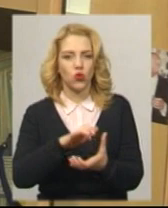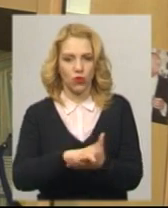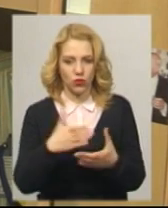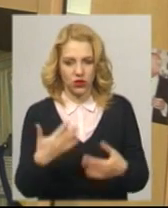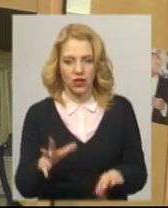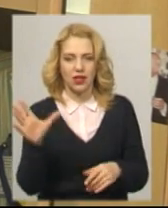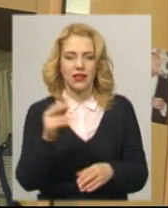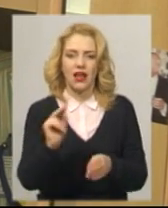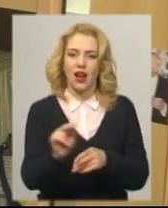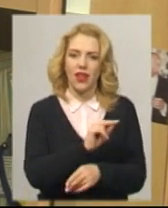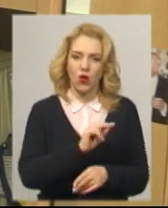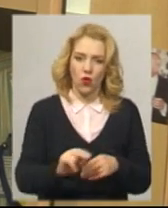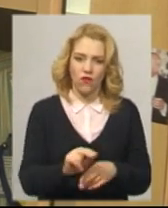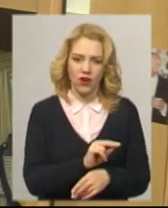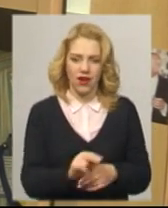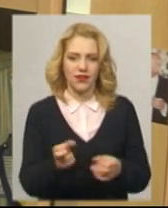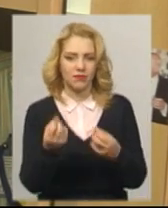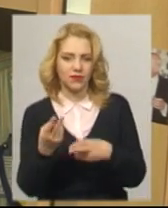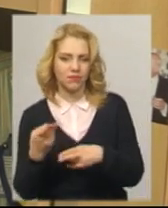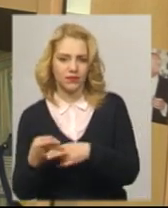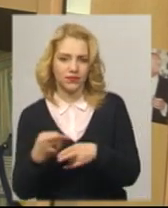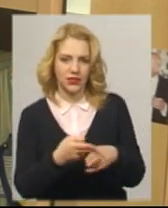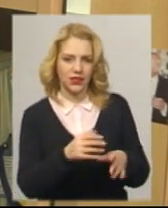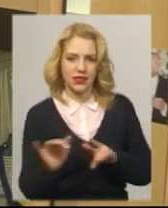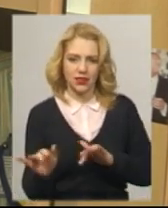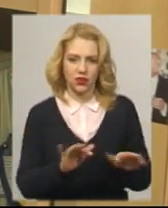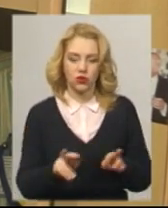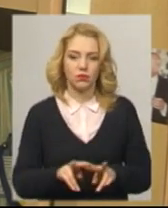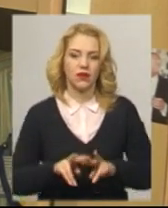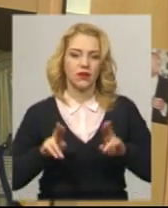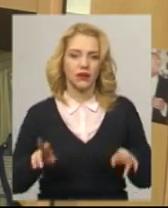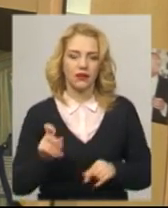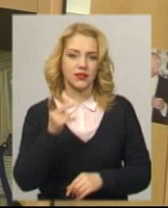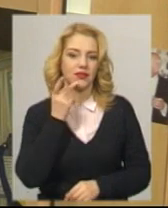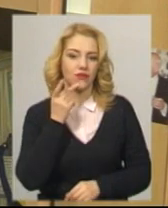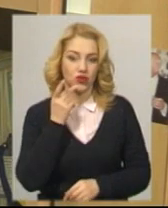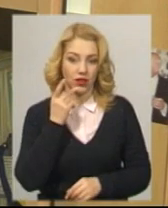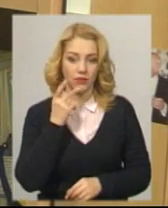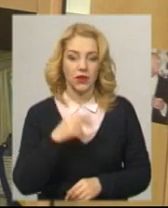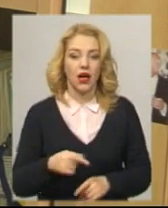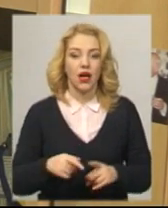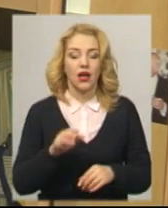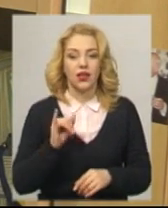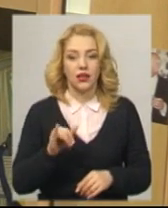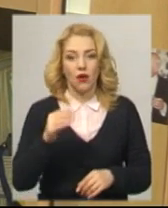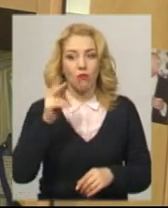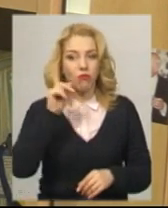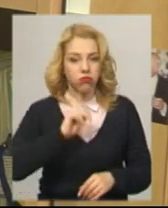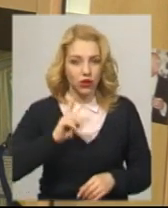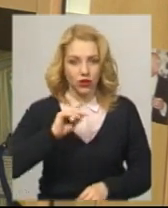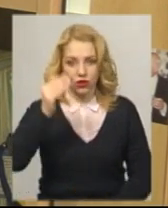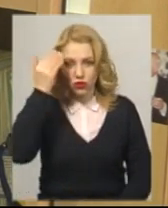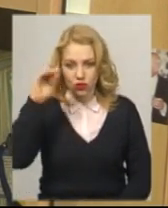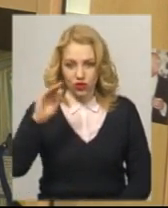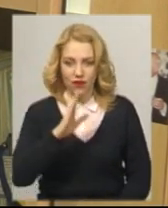лікування, і превентивні заходи такі ж, як і завжди. Поки що чужинців ми не